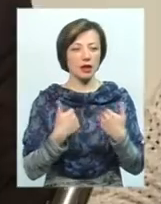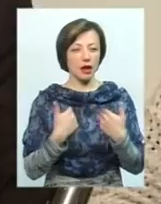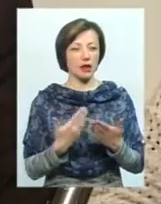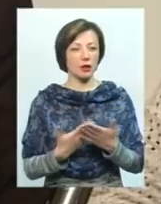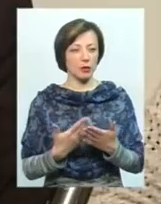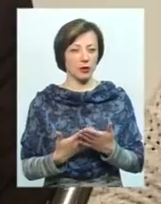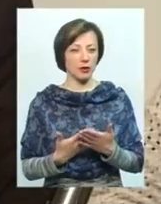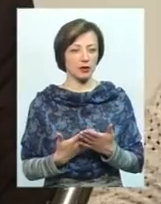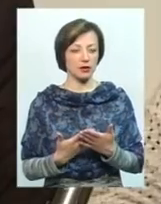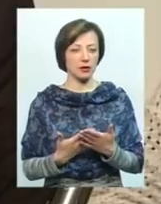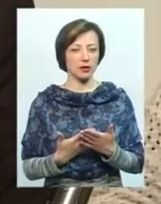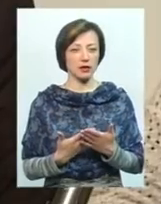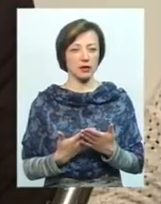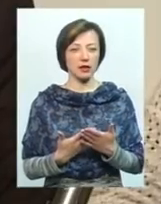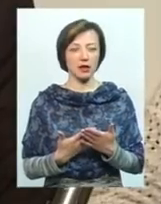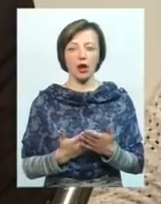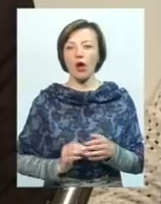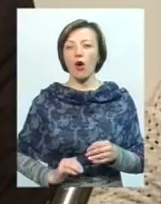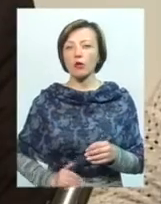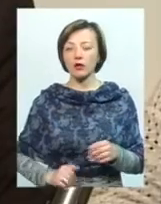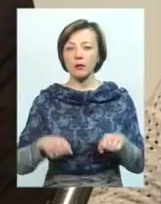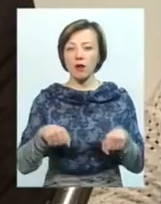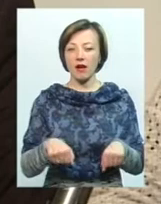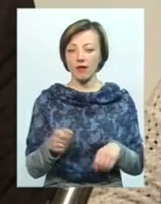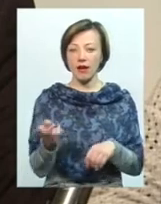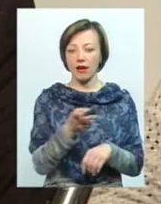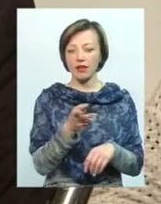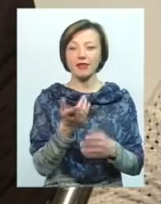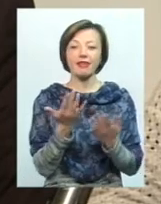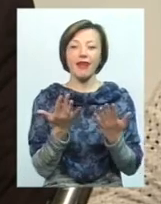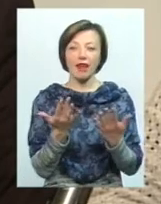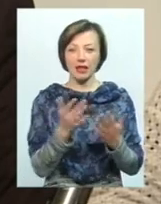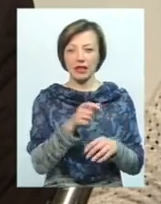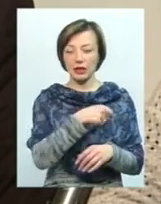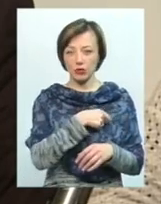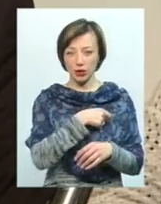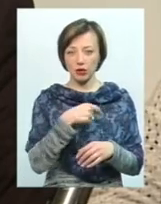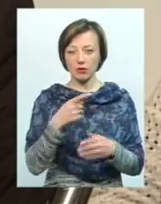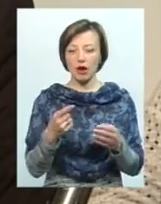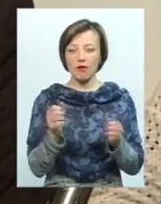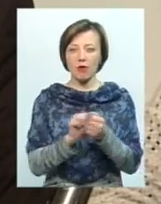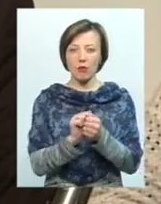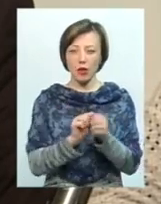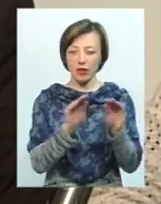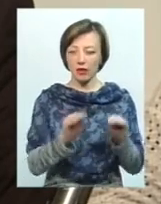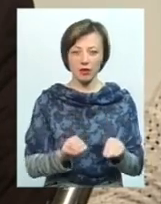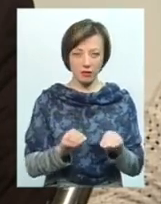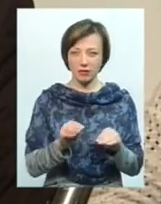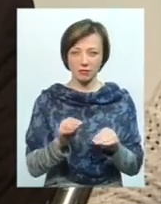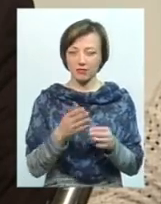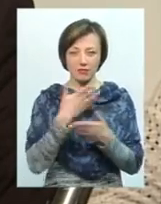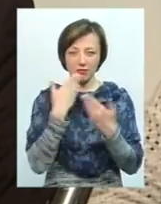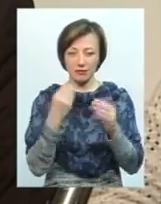наприклад, корпоративні права деяких депутатів порівнювала, і, повірте, в паперових деклараціях вони вмудрялися не задекларовувати